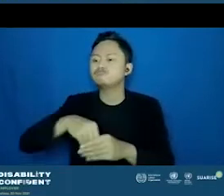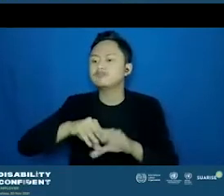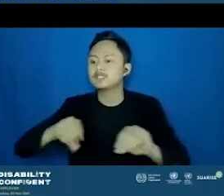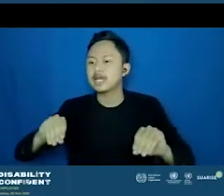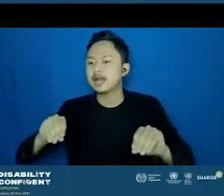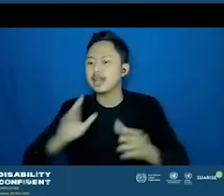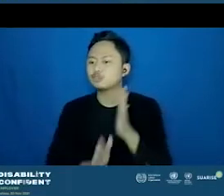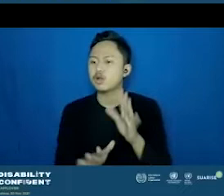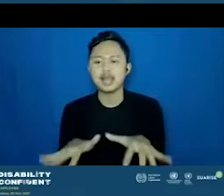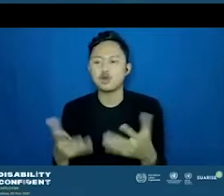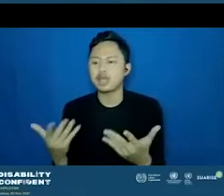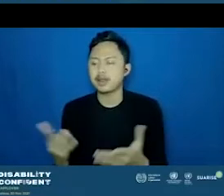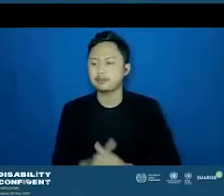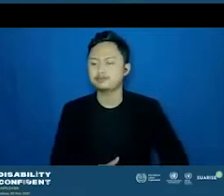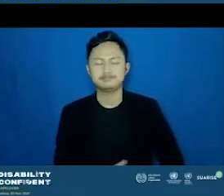Oke.